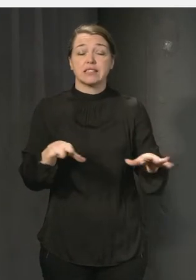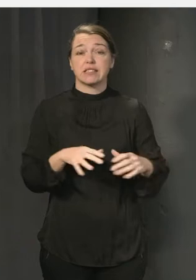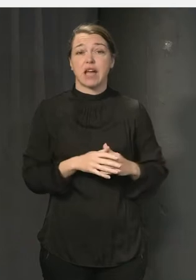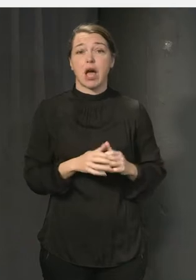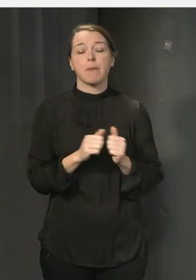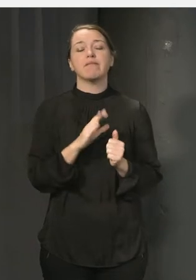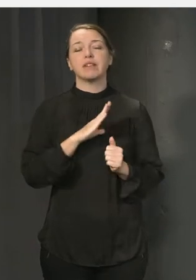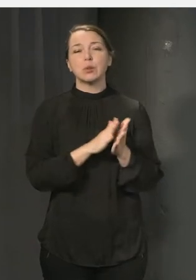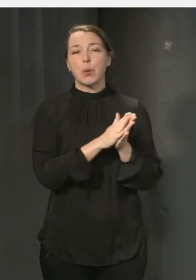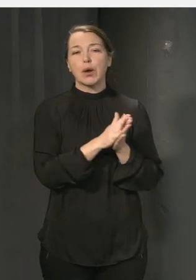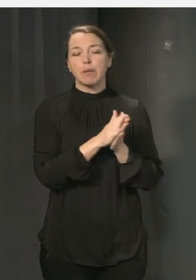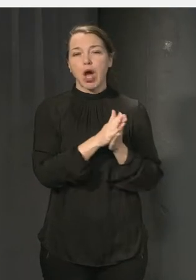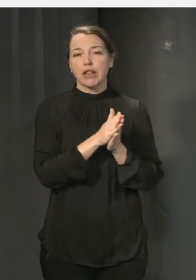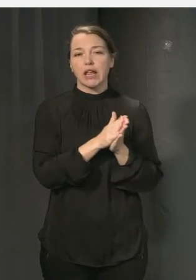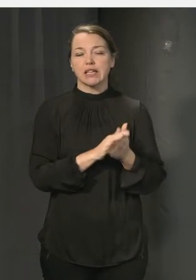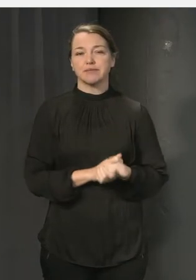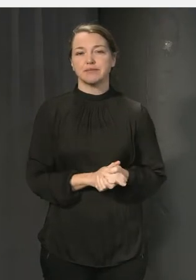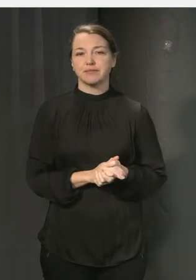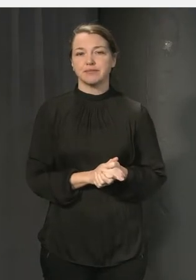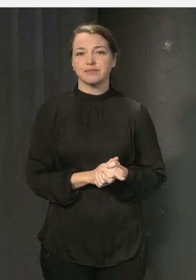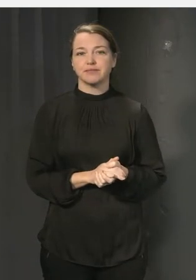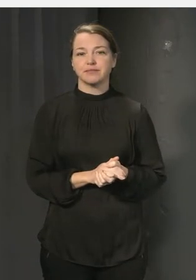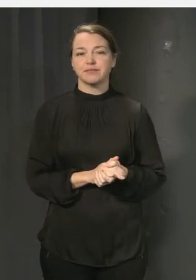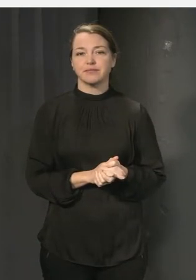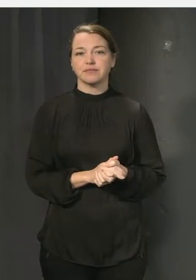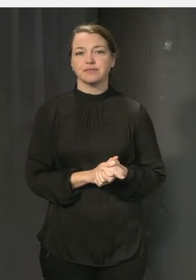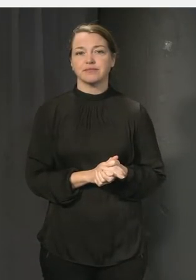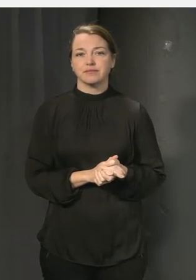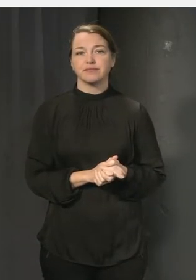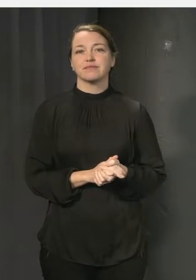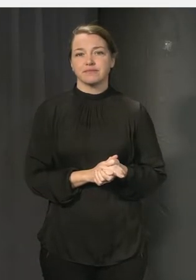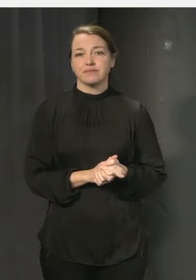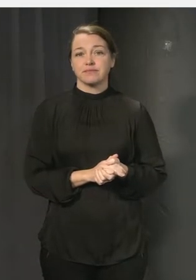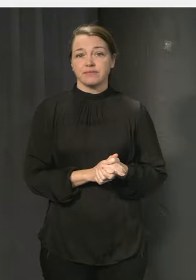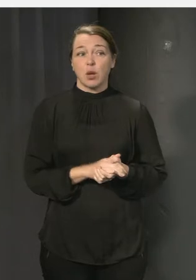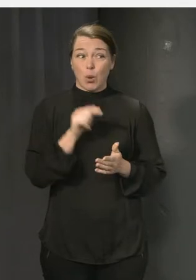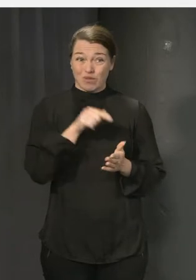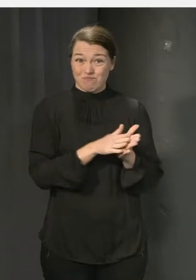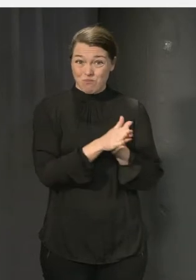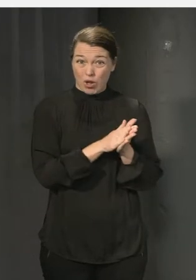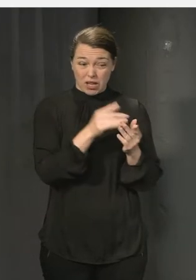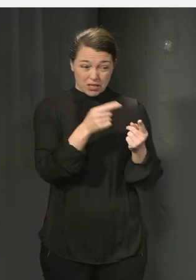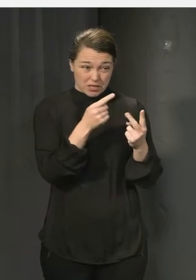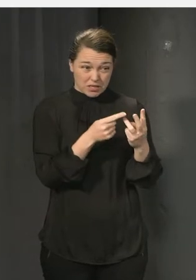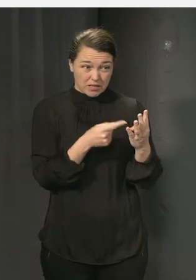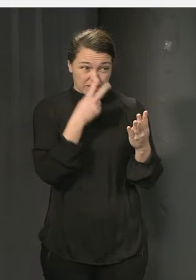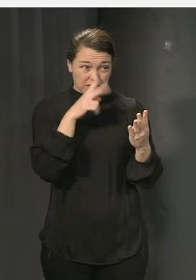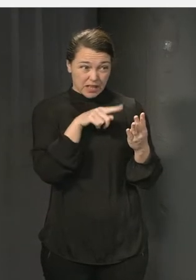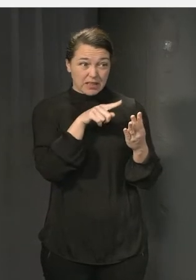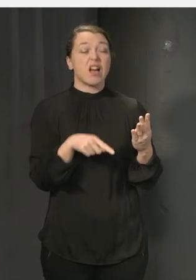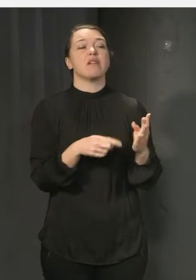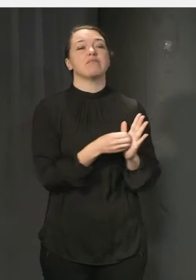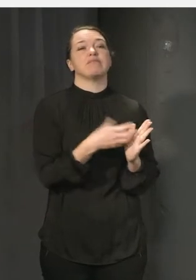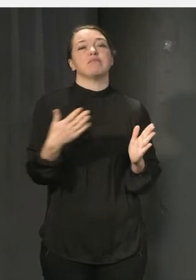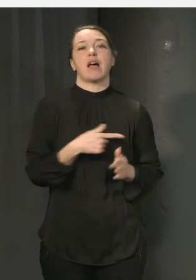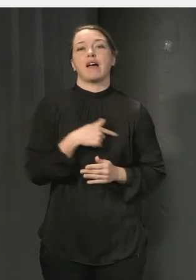en del utmaningar. Och det är ganska mycket de utmaningarna som upphovet